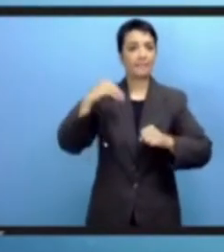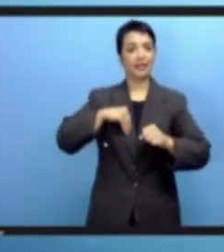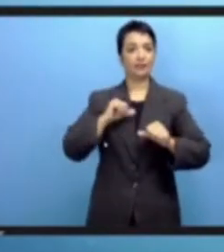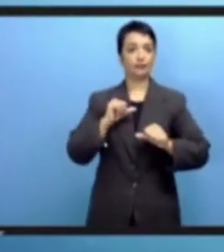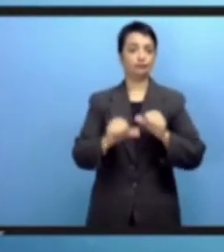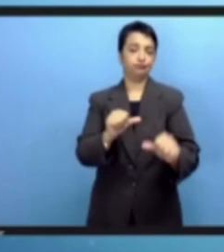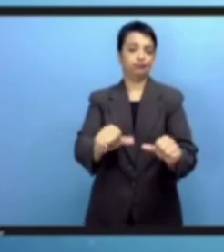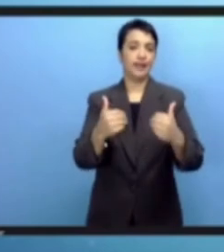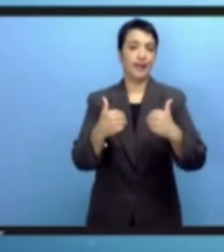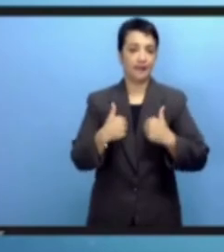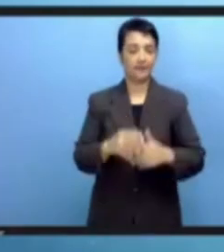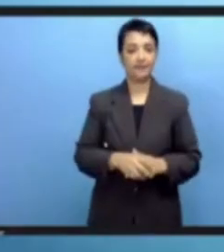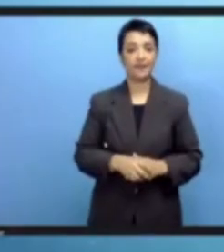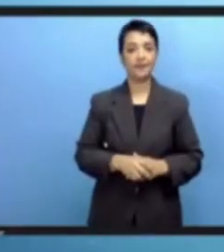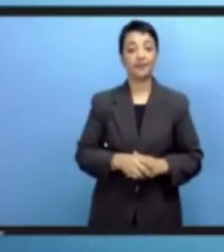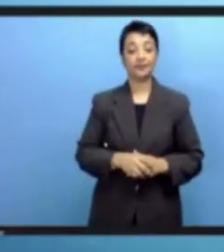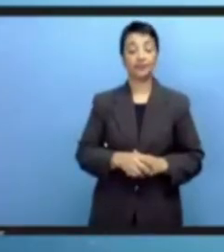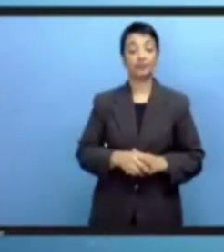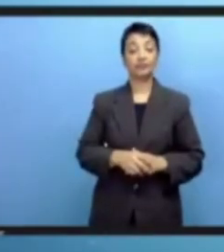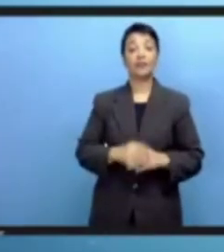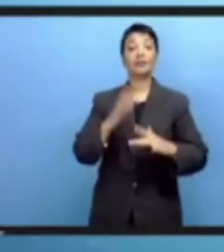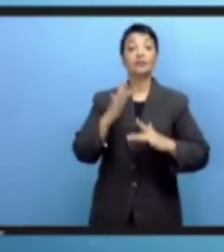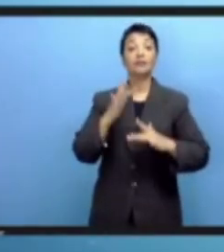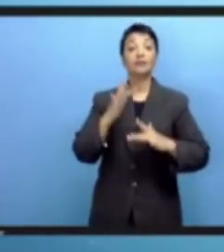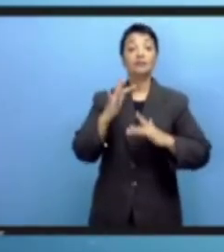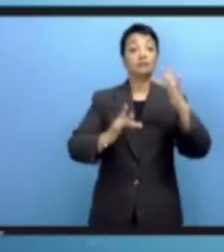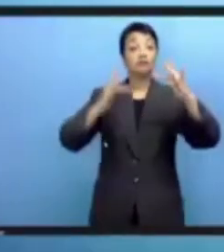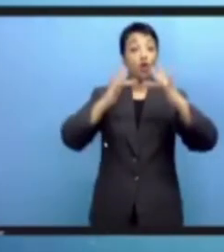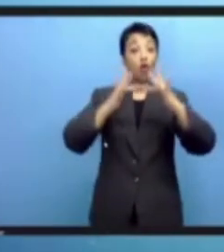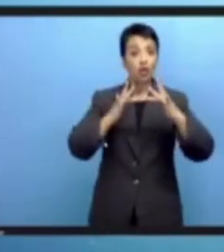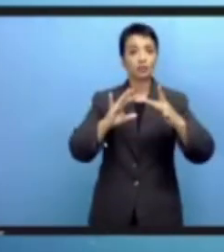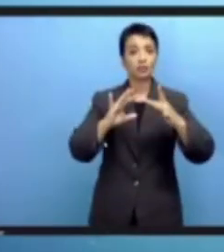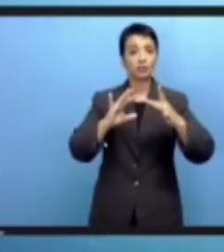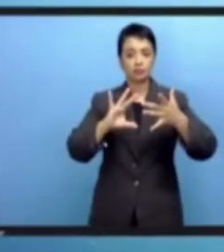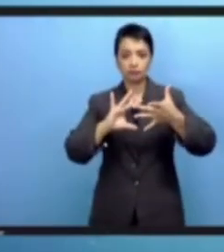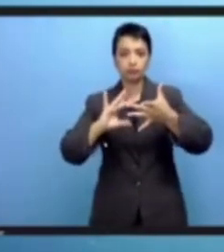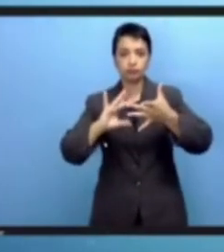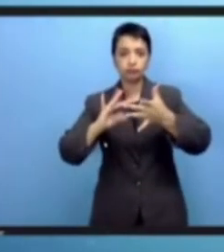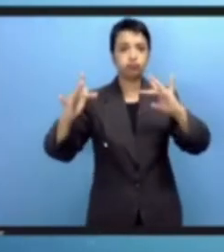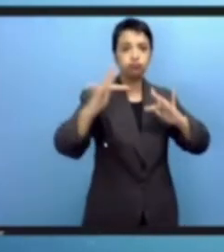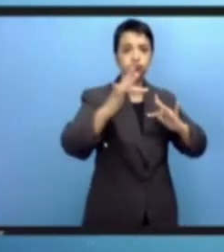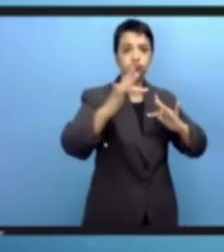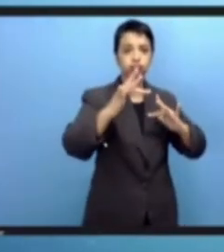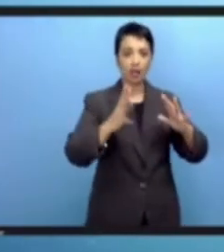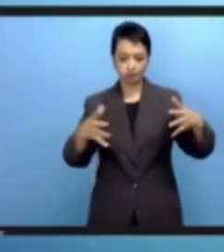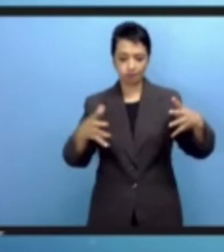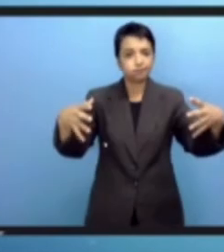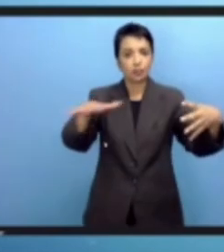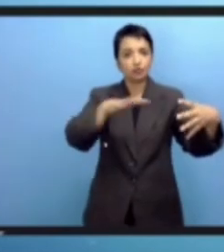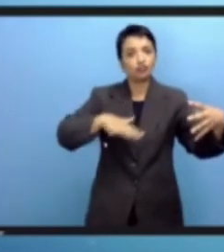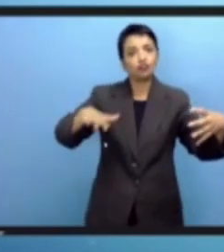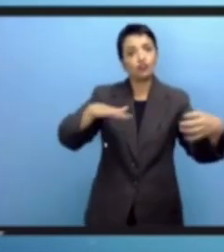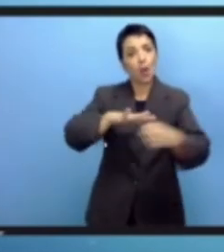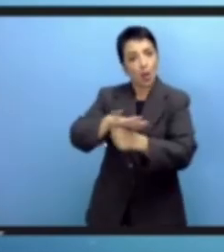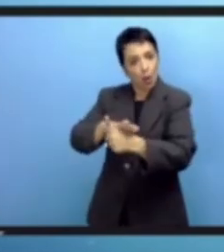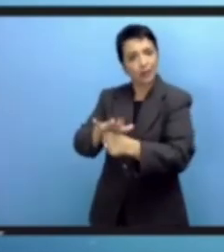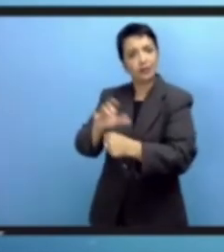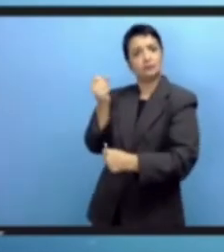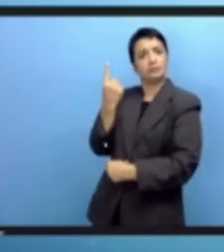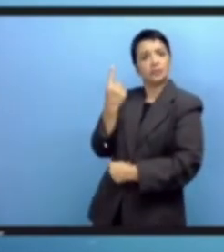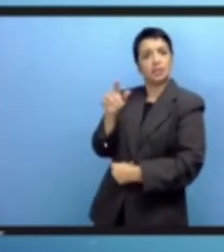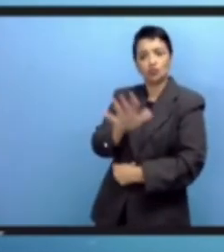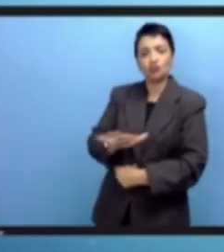الربط حتى تتمكن المجتمعات من الاستفادة وتوسيع نظم الإيكولوجية للاتصالات حتى يكون لدينا حلول